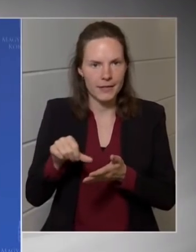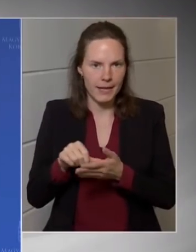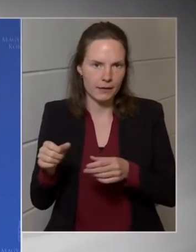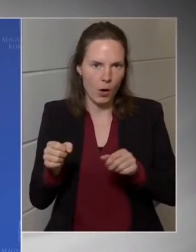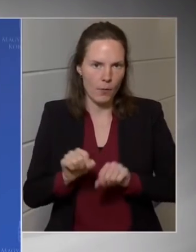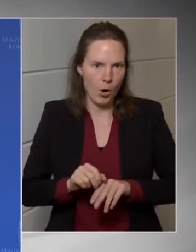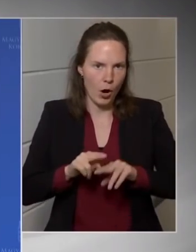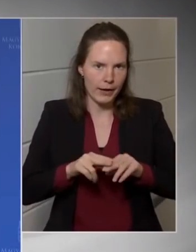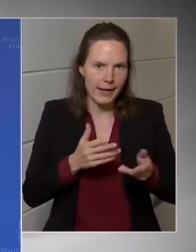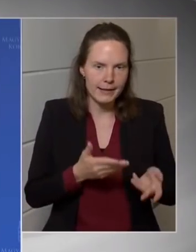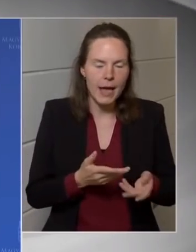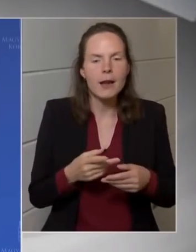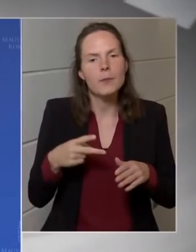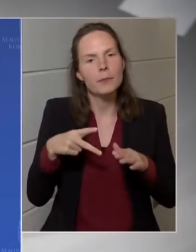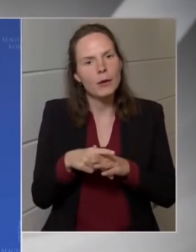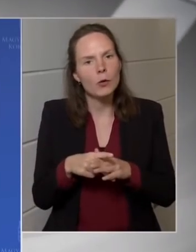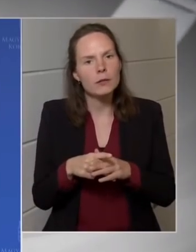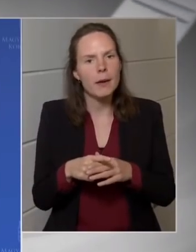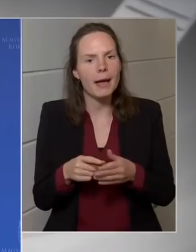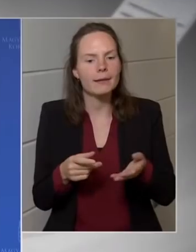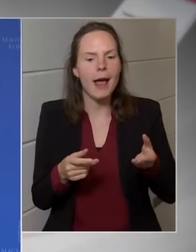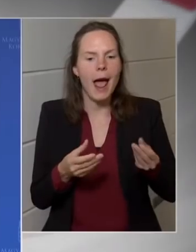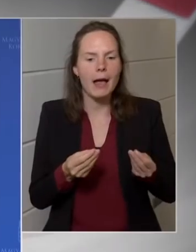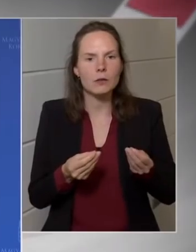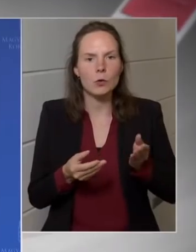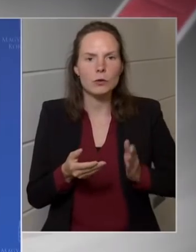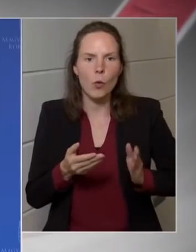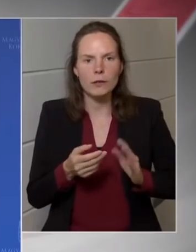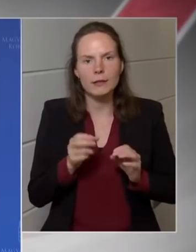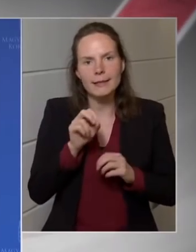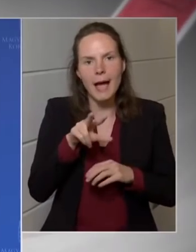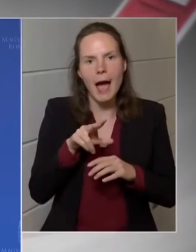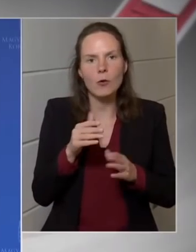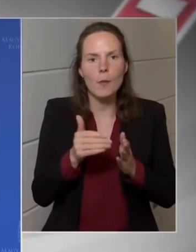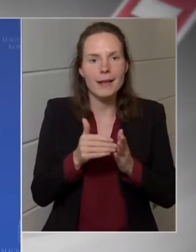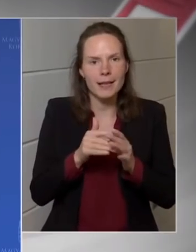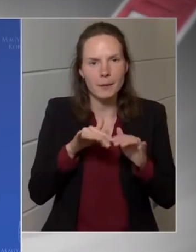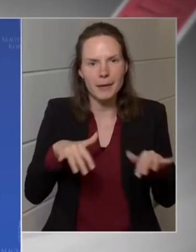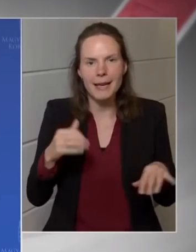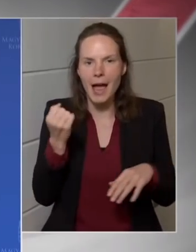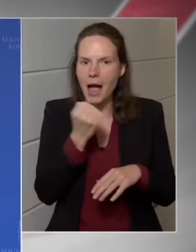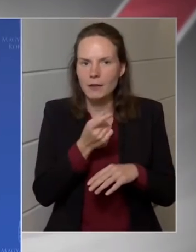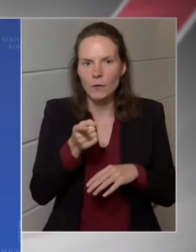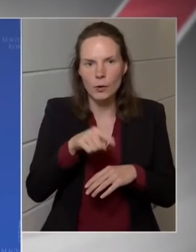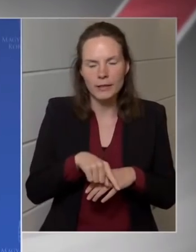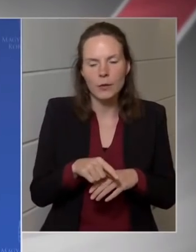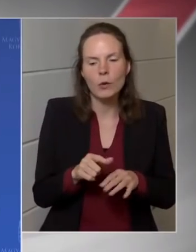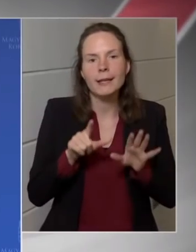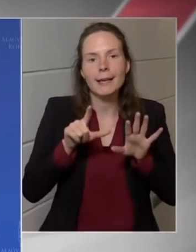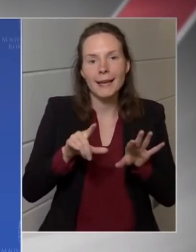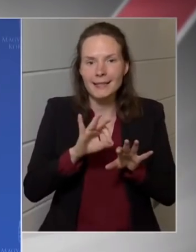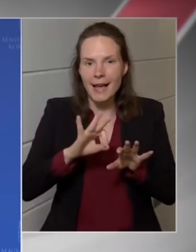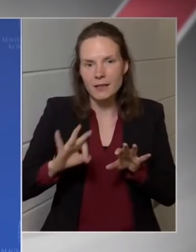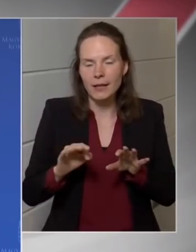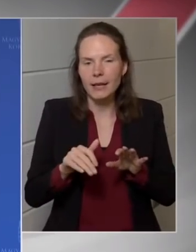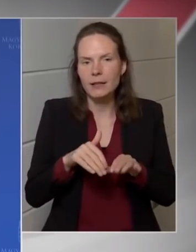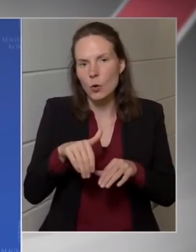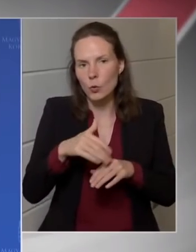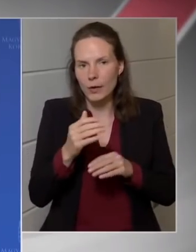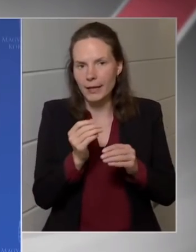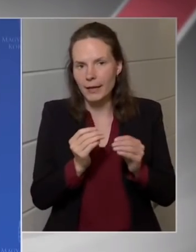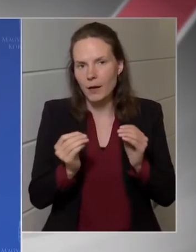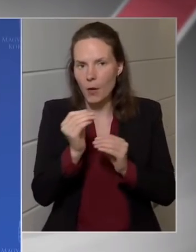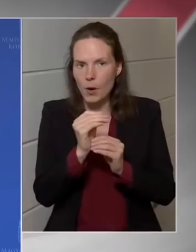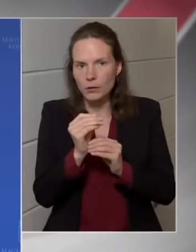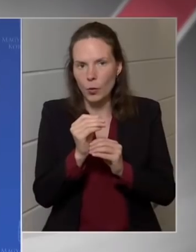Miközben az eszköz oldalon ezt a 13 ezer milliárd forintot 7 százalék körüli kamaton a jegybankhoz